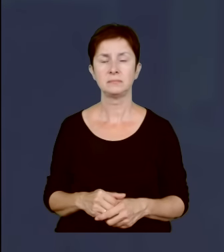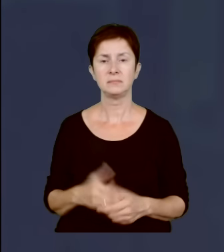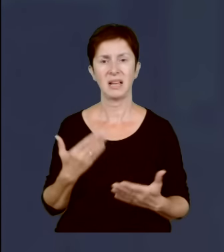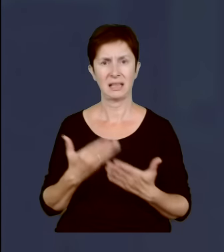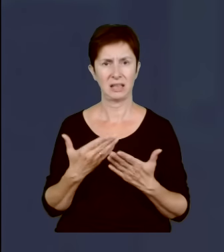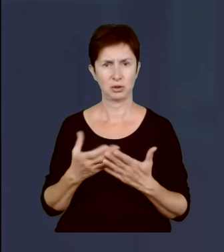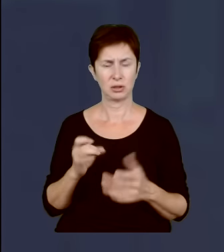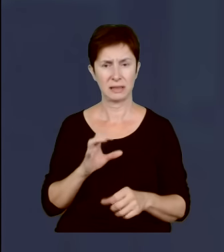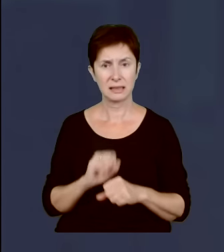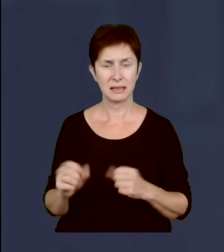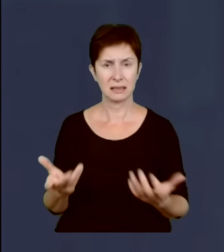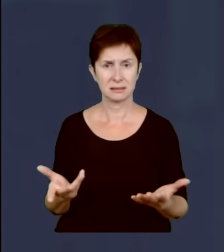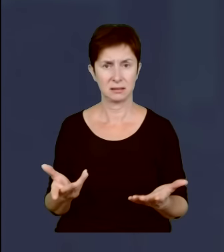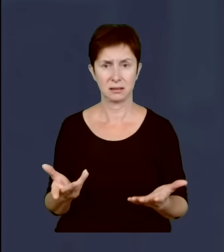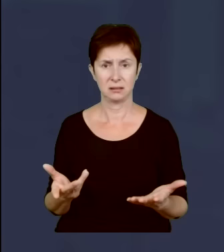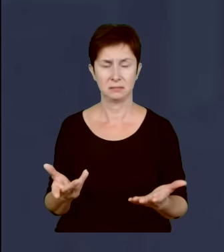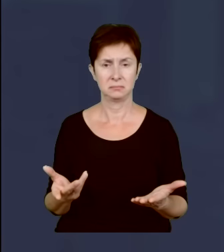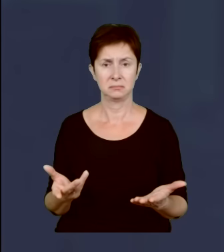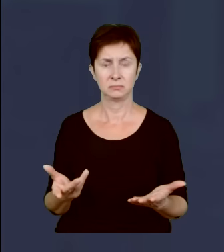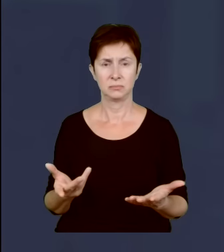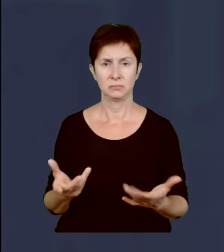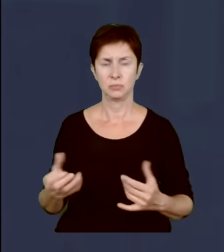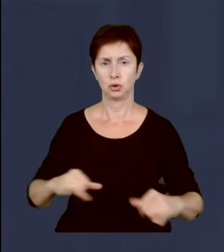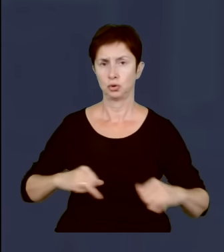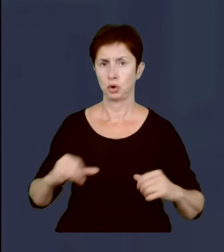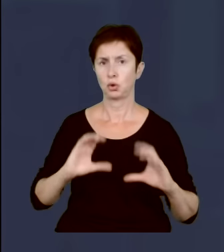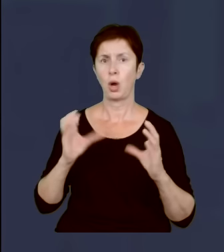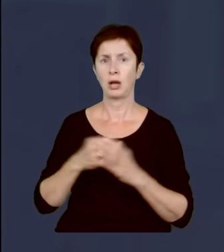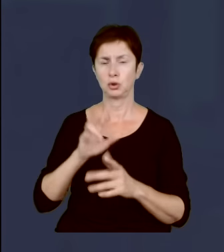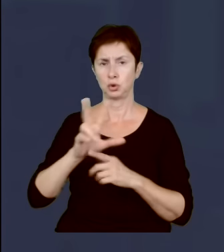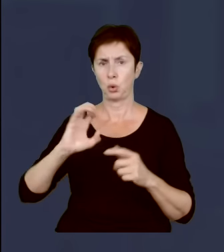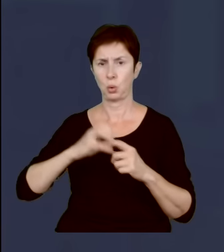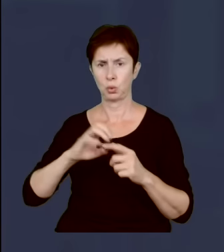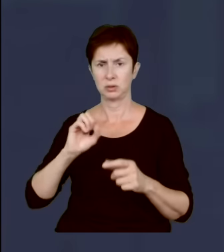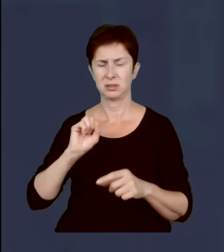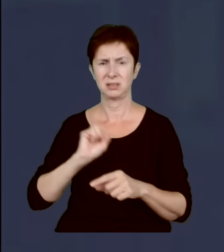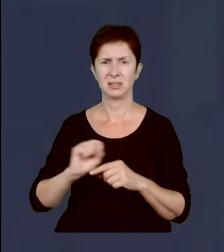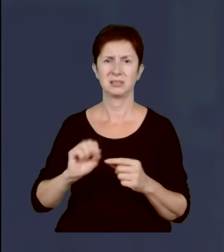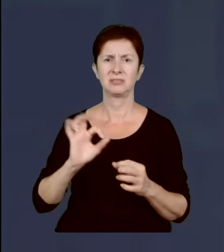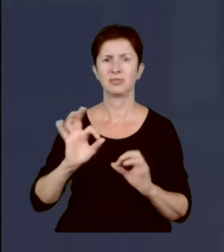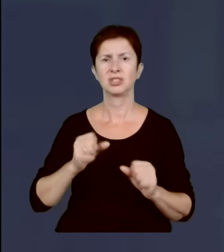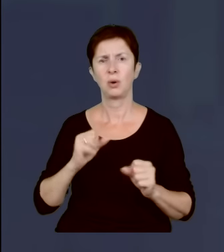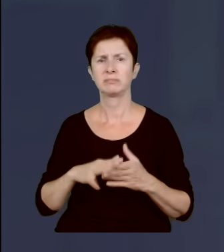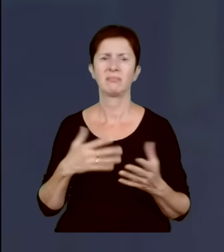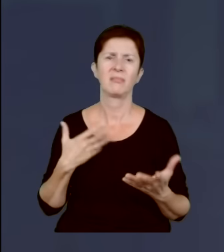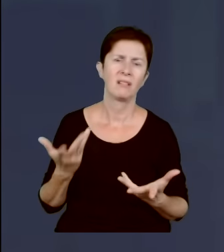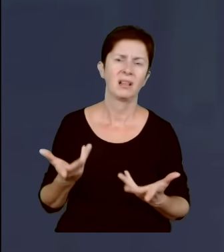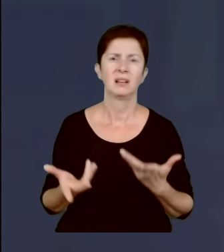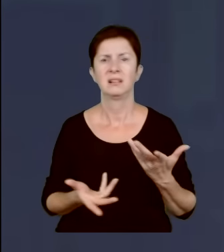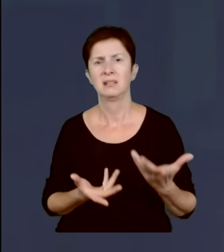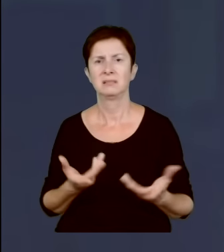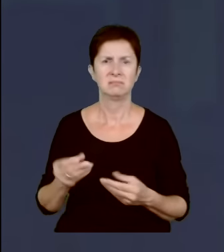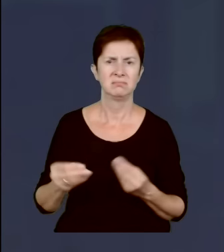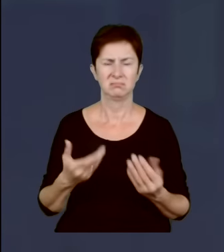tak się dzieje, że rząd koalicji 13 grudnia jest taki niemrawy w tych swoich działaniach? Bo okazuje